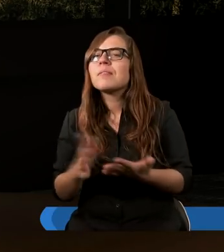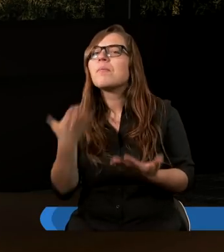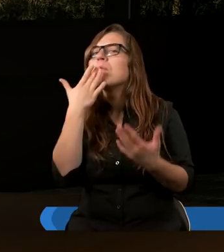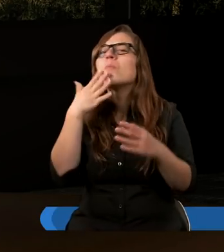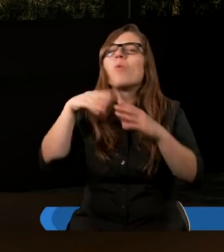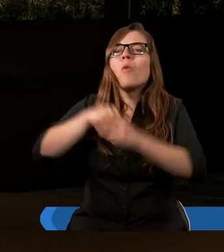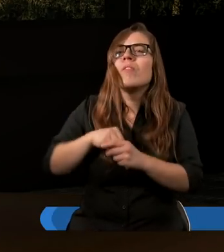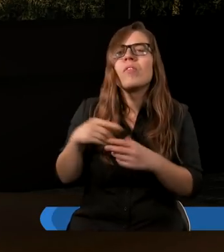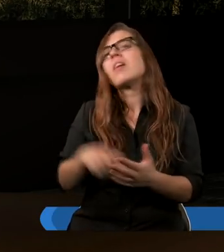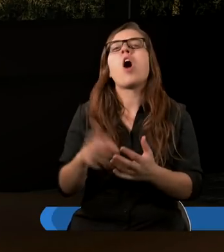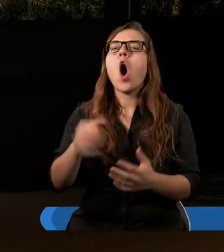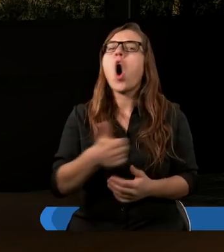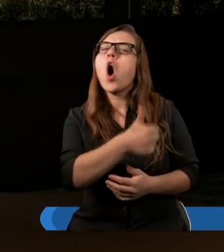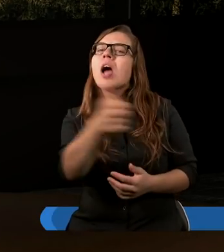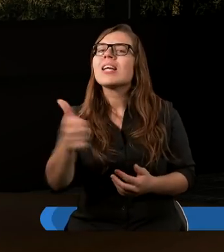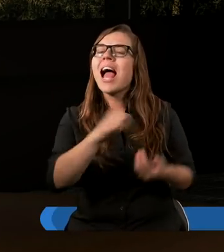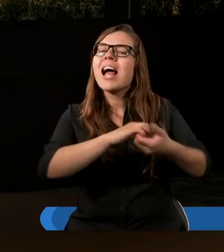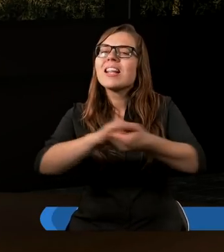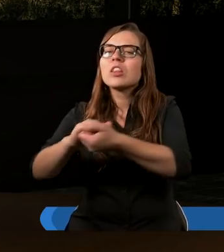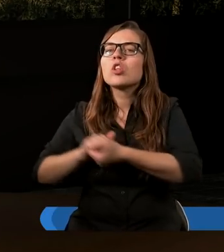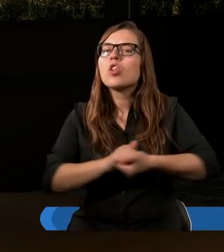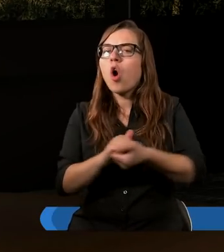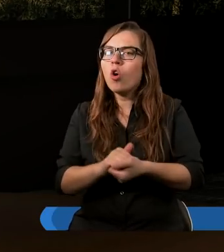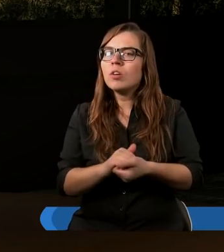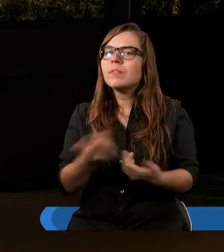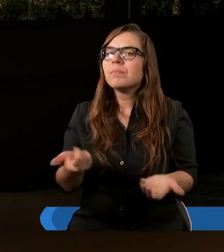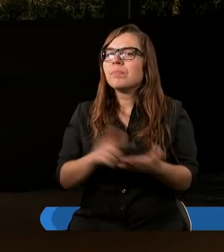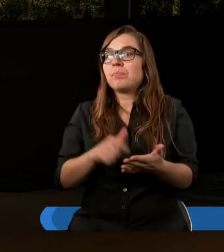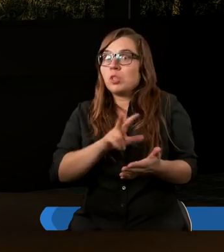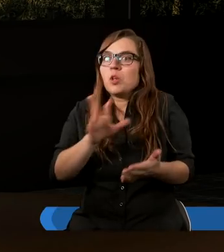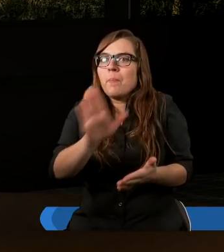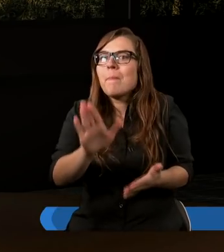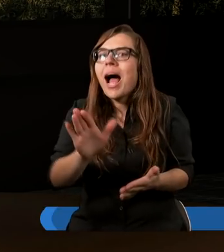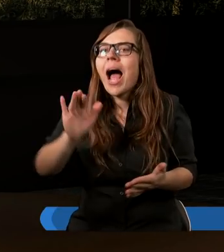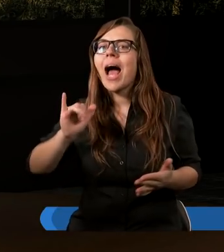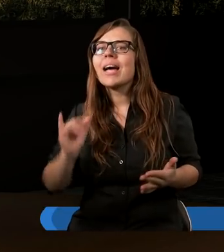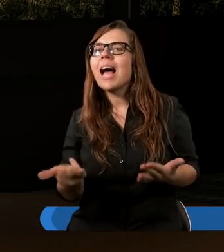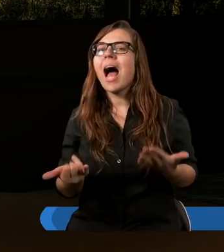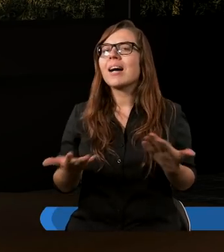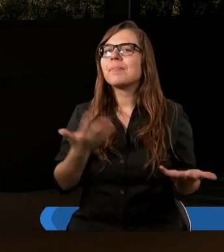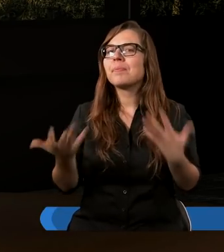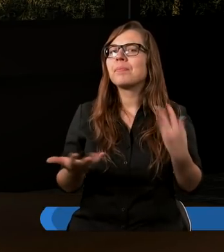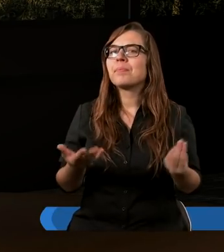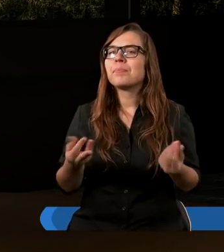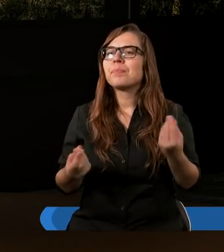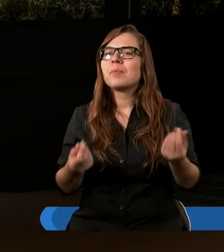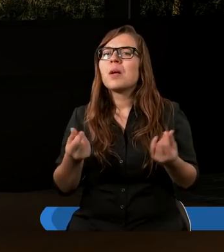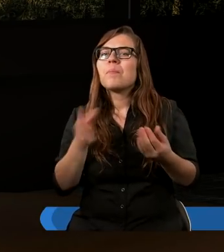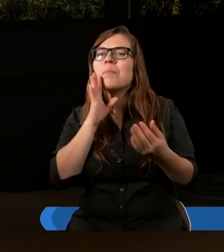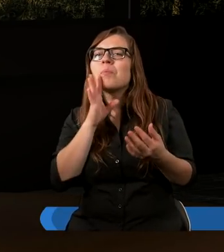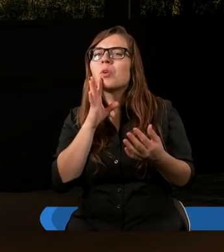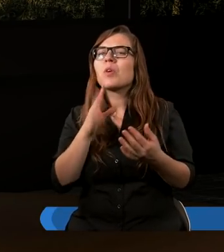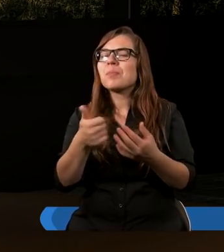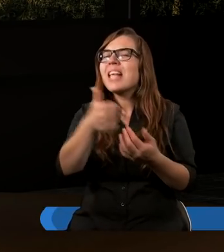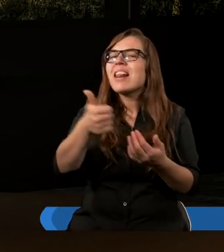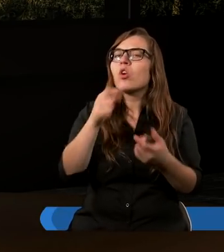mówi właśnie o jedności? Czy ten tekst ma jakiś wpływ, albo też coś do powiedzenia na